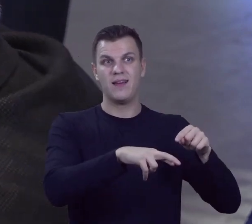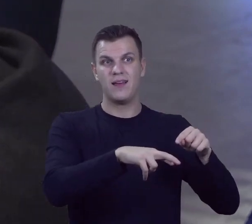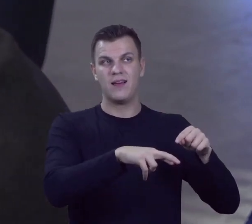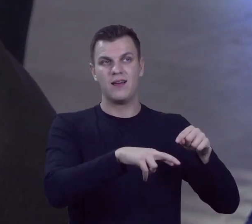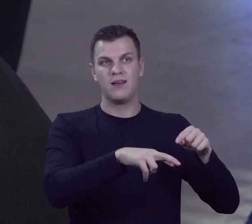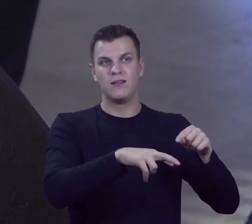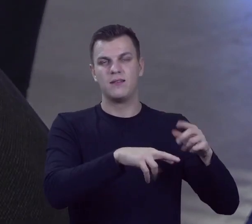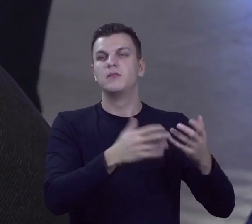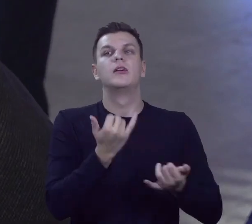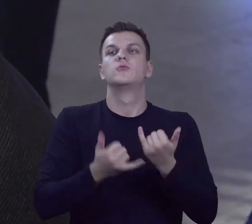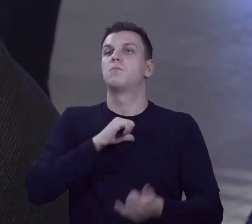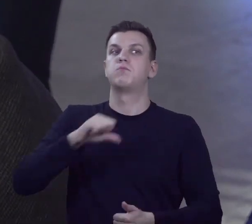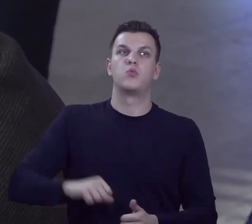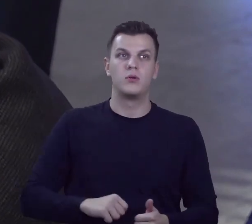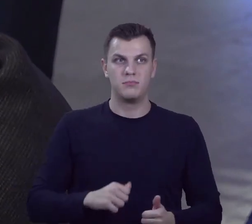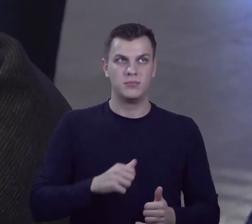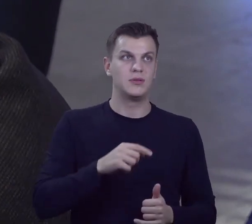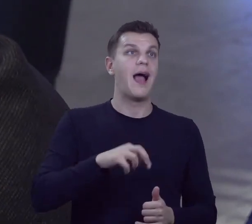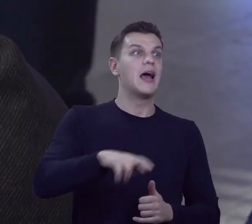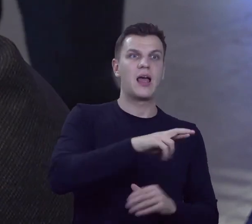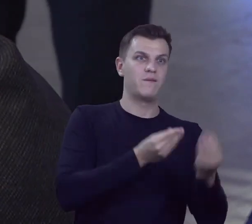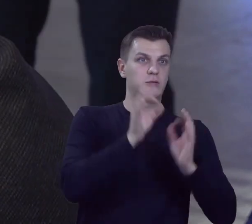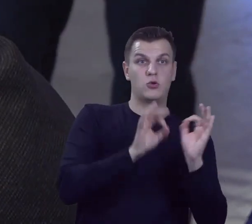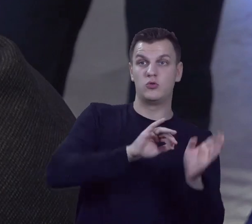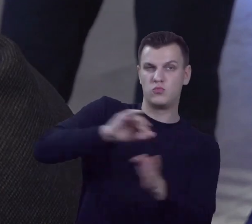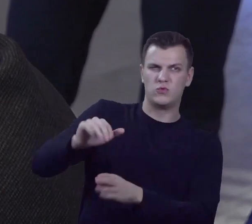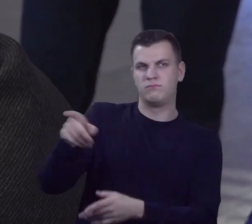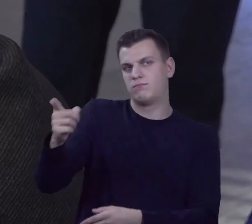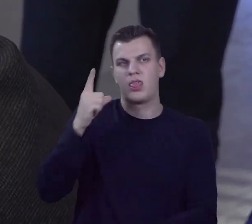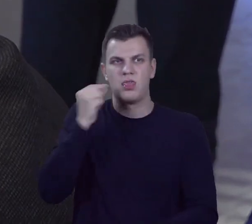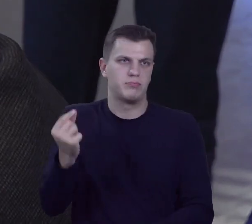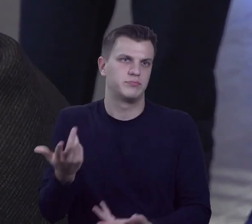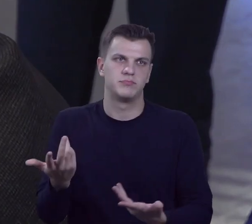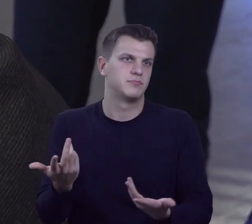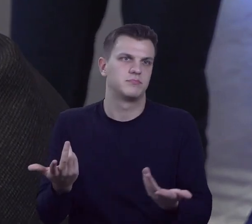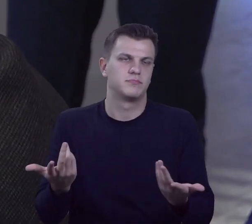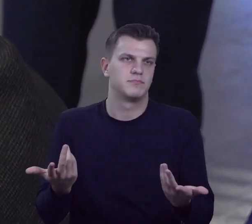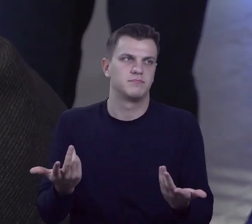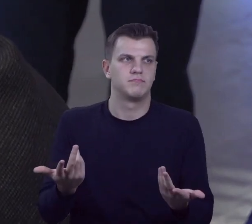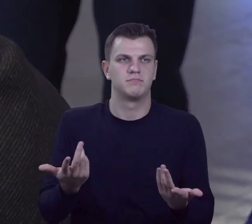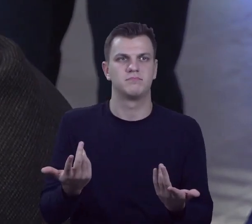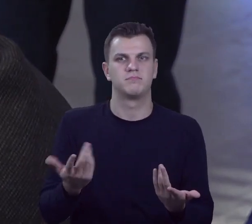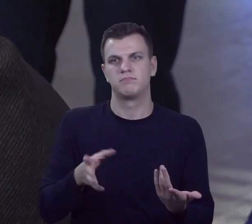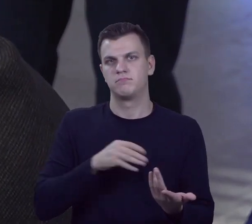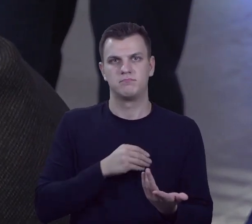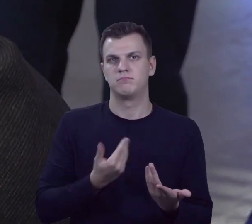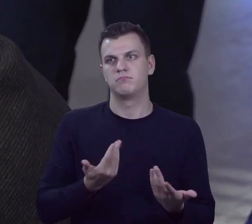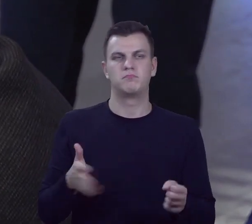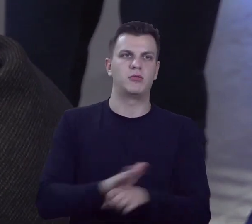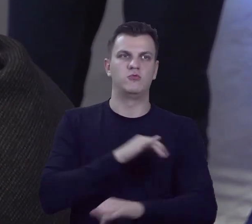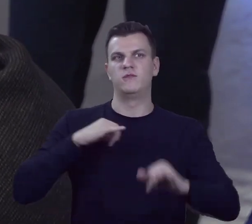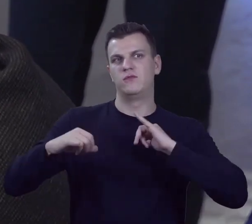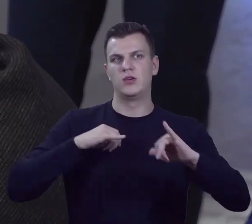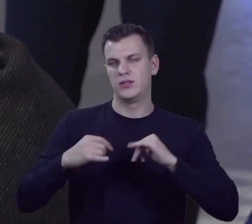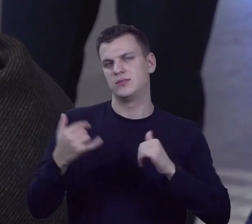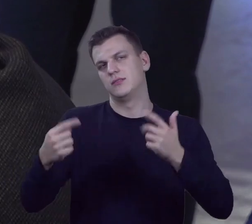znaczy, jeśli burmistrz ma większość w Radzie, no nie ma większego problemu, prawda, z uzyskaniem chociażby absolutorium i tak